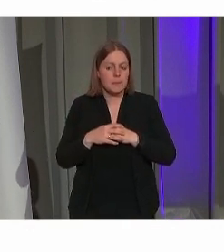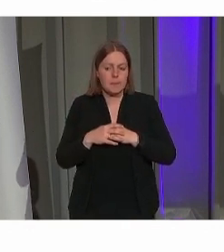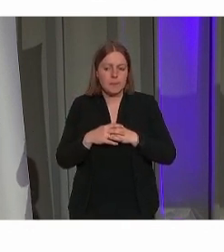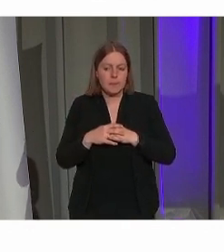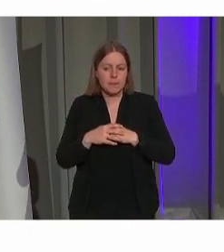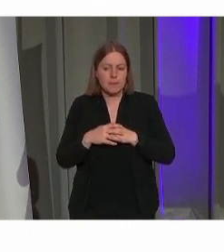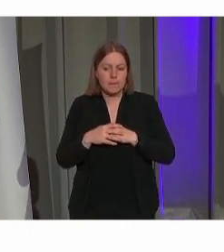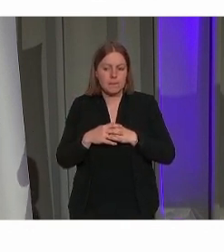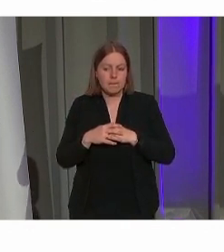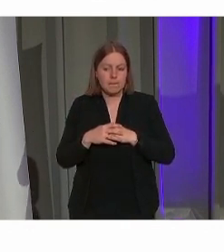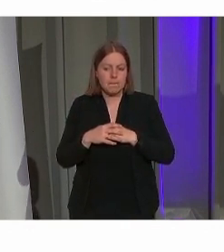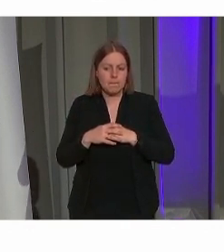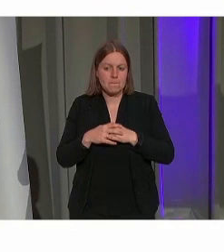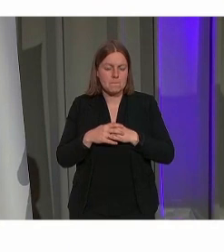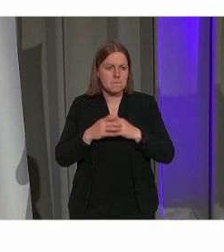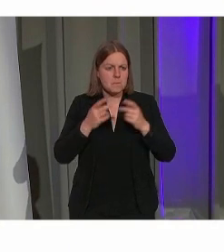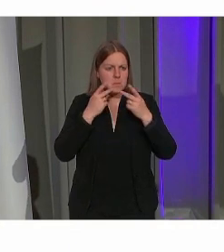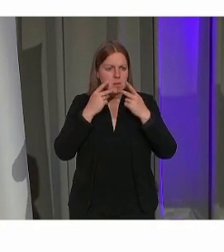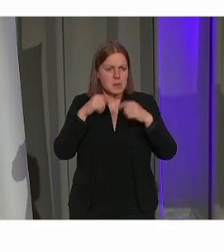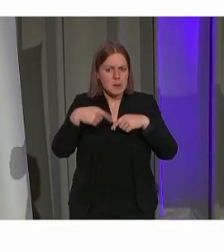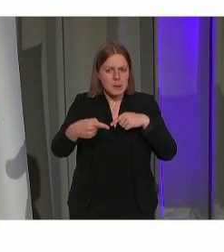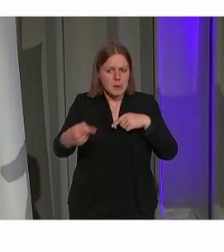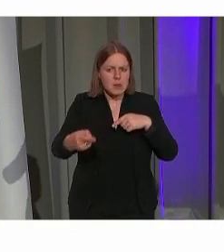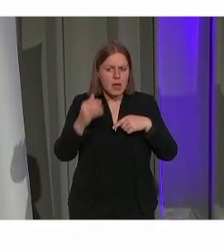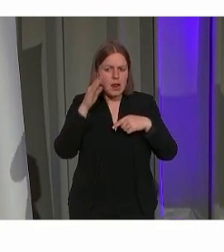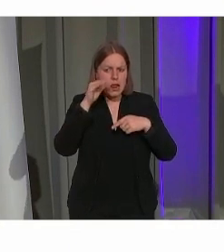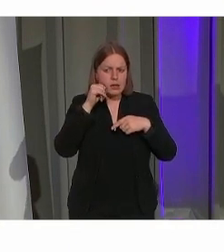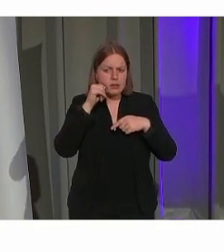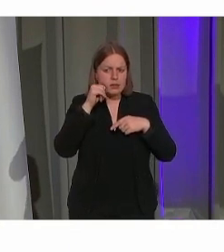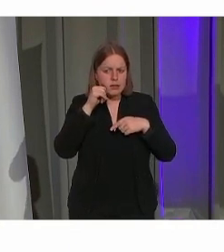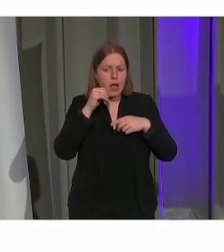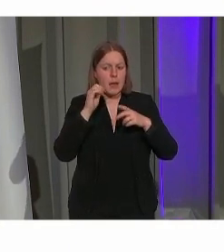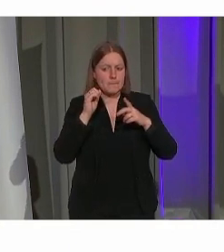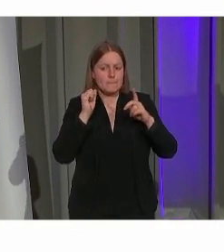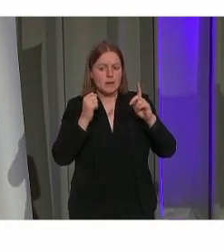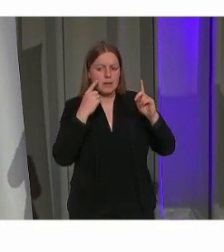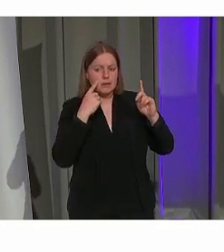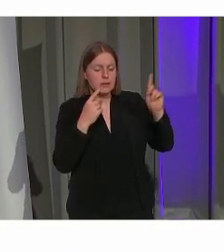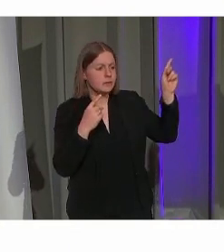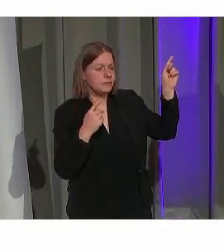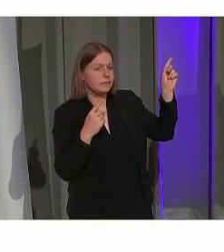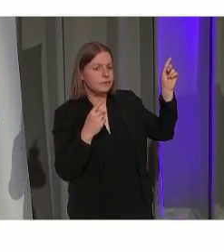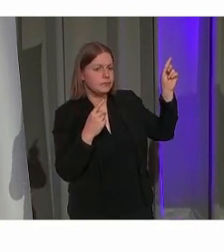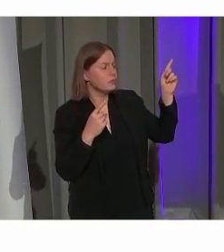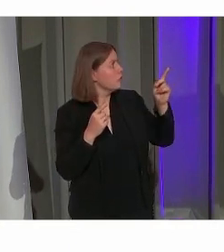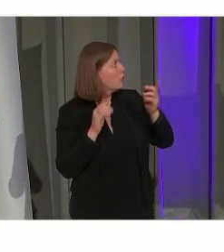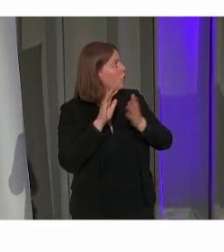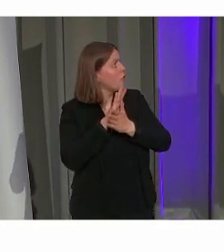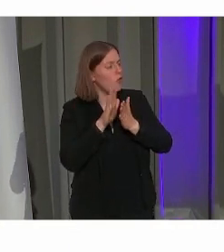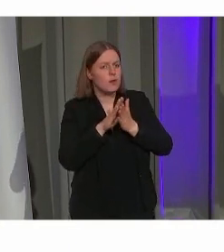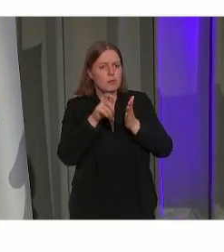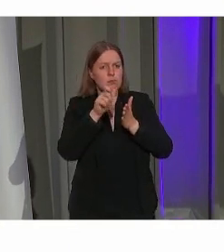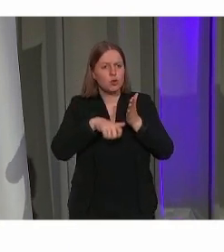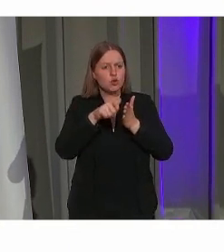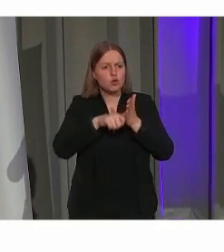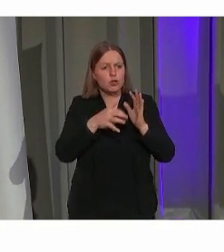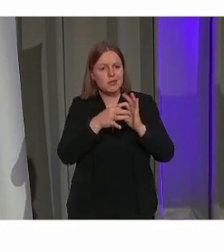Ik ga eventjes naar de laatste gaan. Hier zie je een voorbeeld van een brochure rond